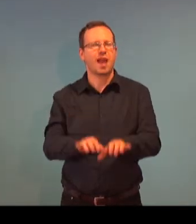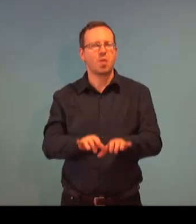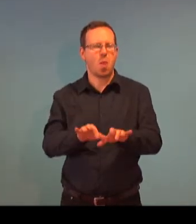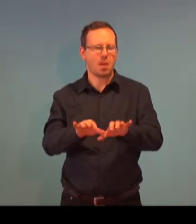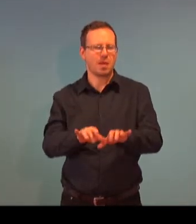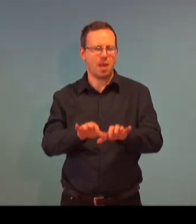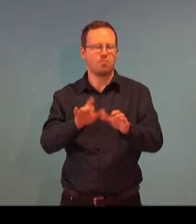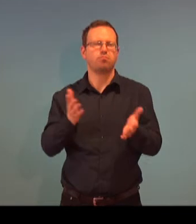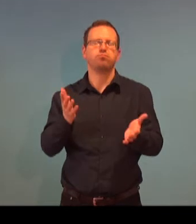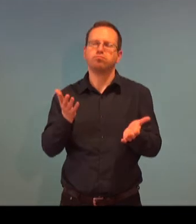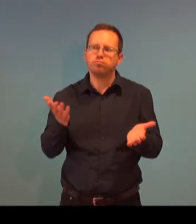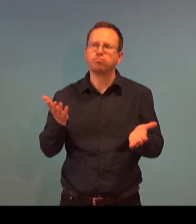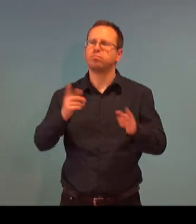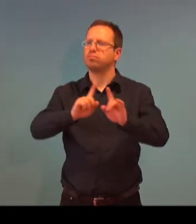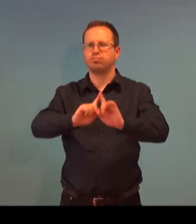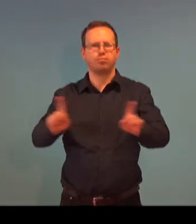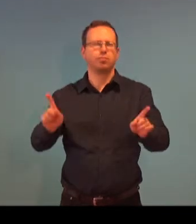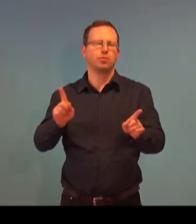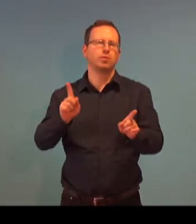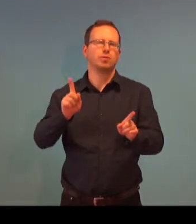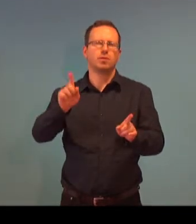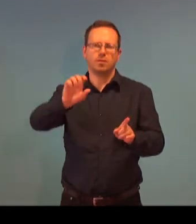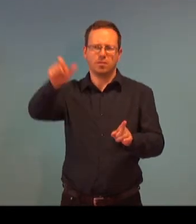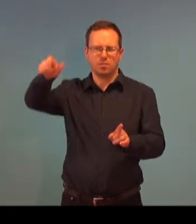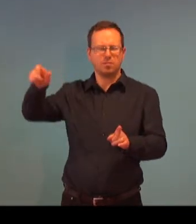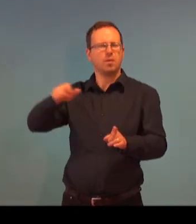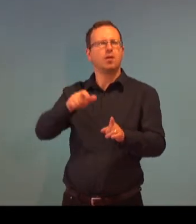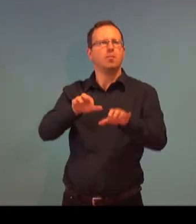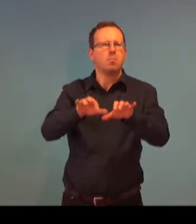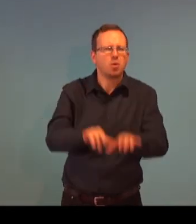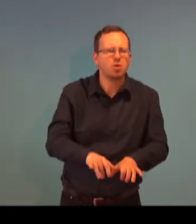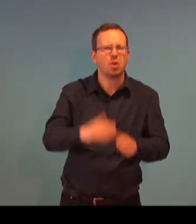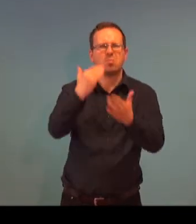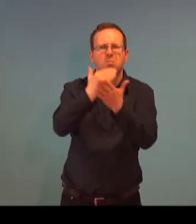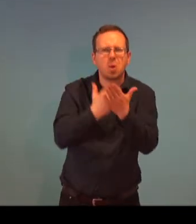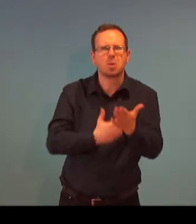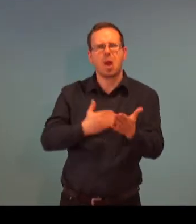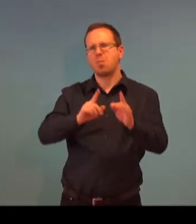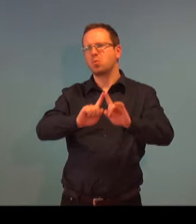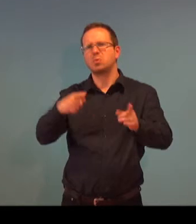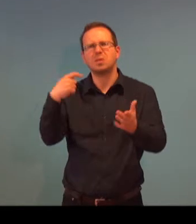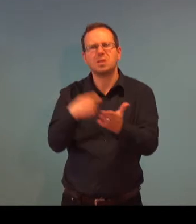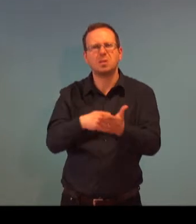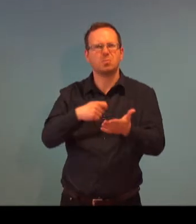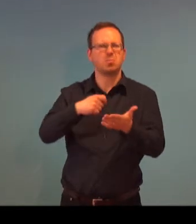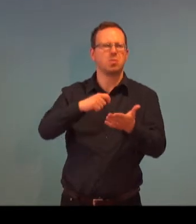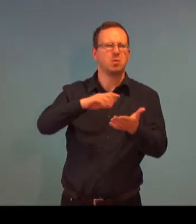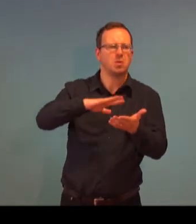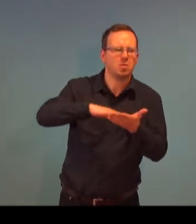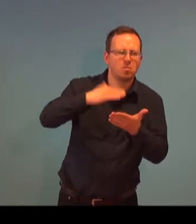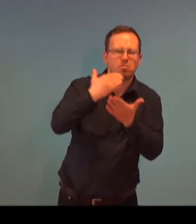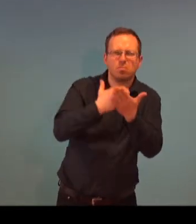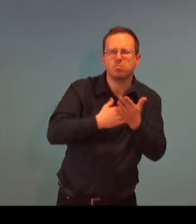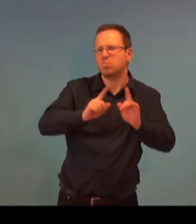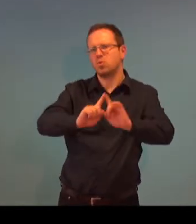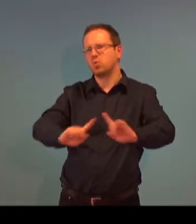Co se týtá informačních technologií, tak vlastně nestasou kolegové stopně, jak jsem říkala, zpravovat firemní